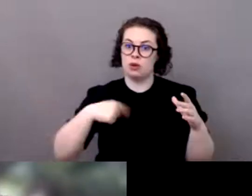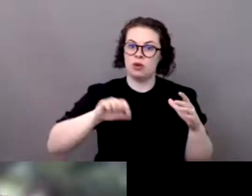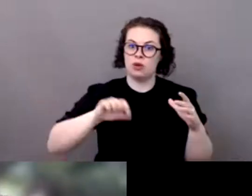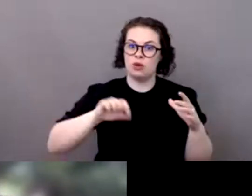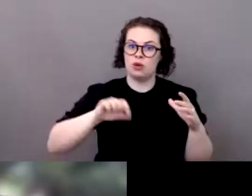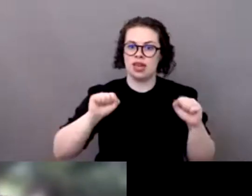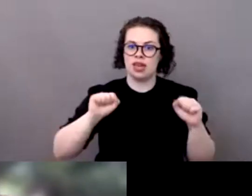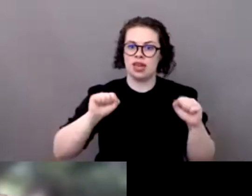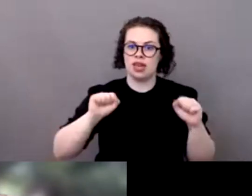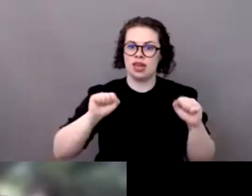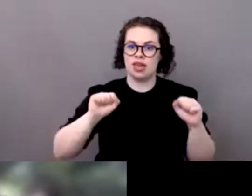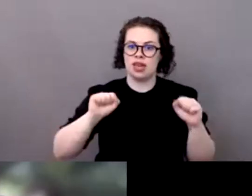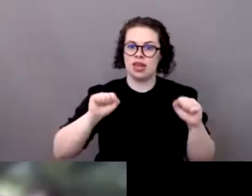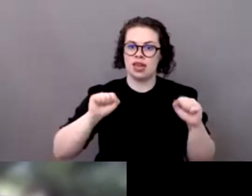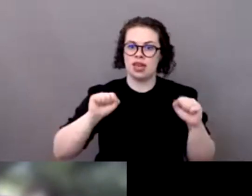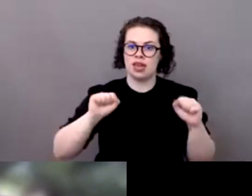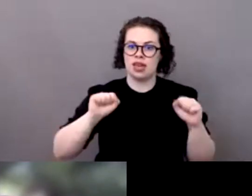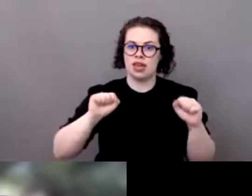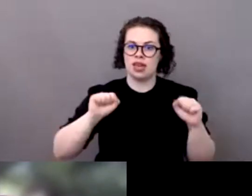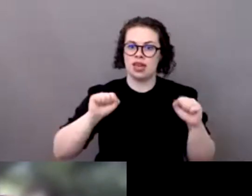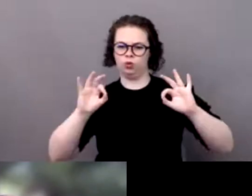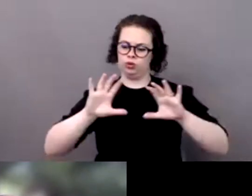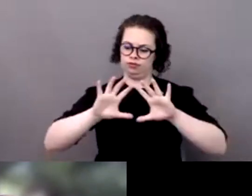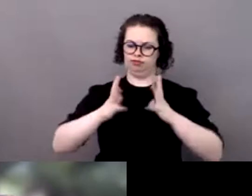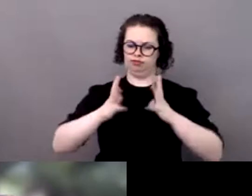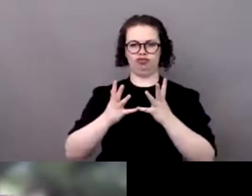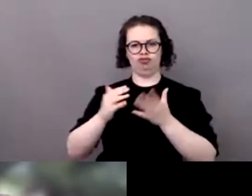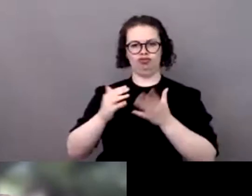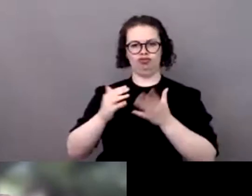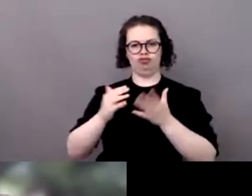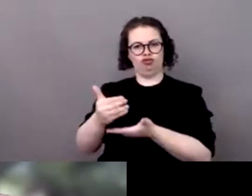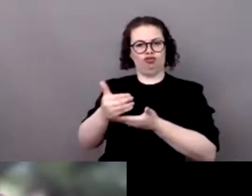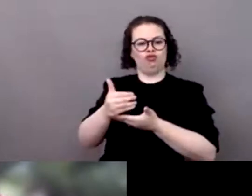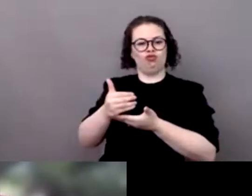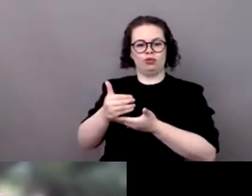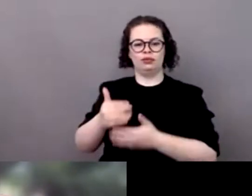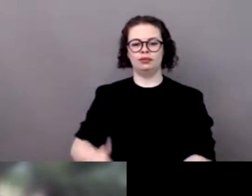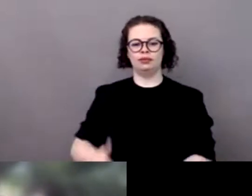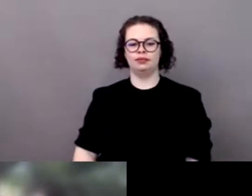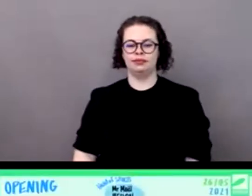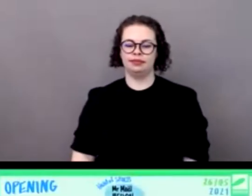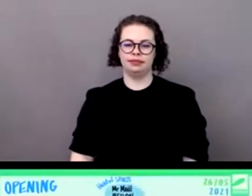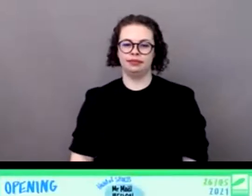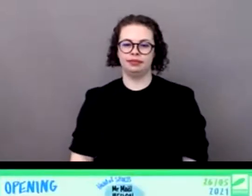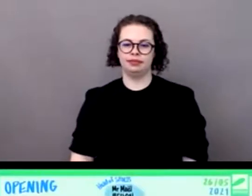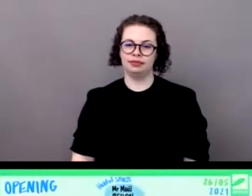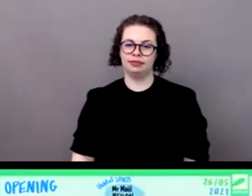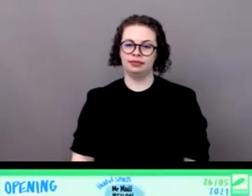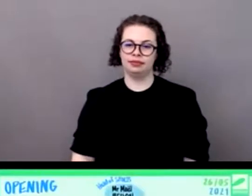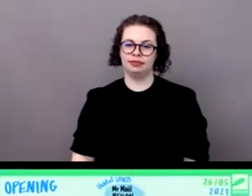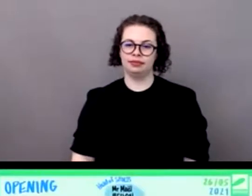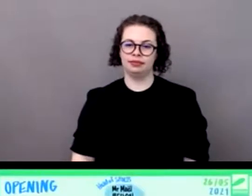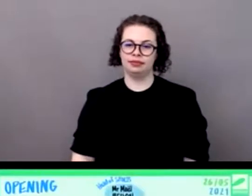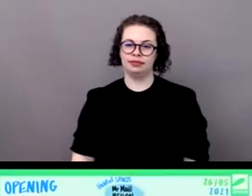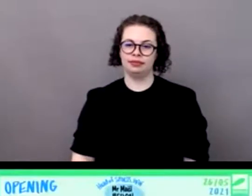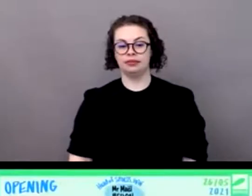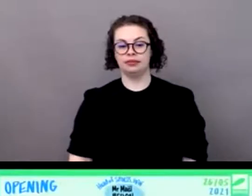principe de l'événement international ou la rencontre des peuples elle doit se faire différemment